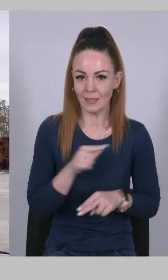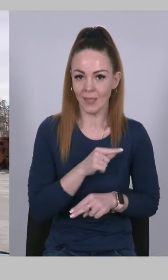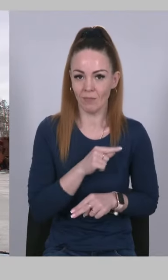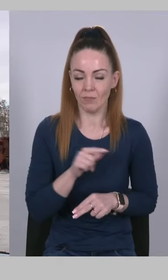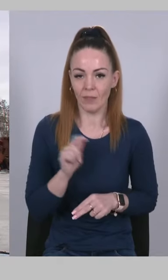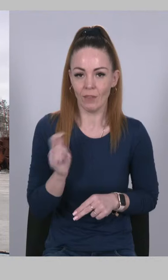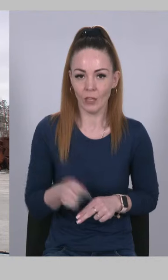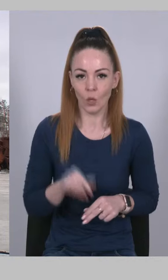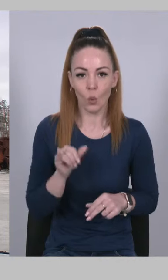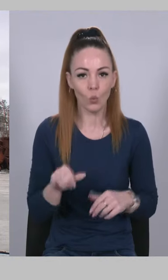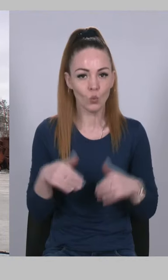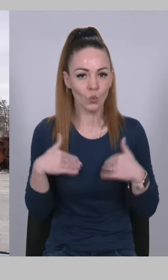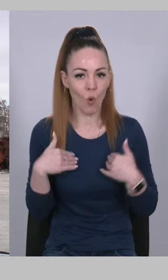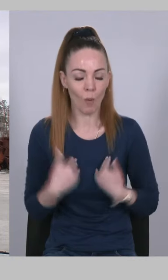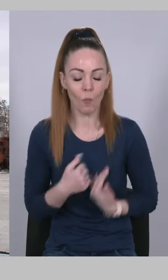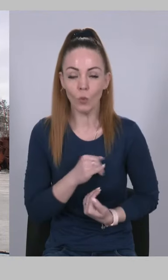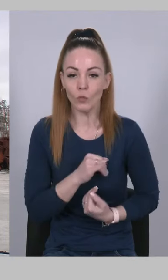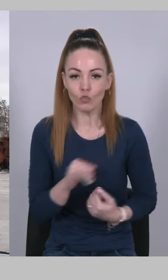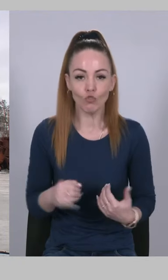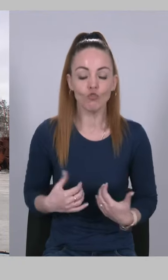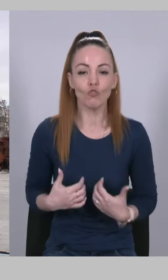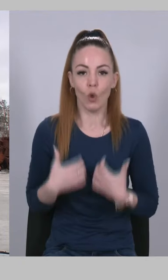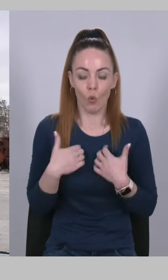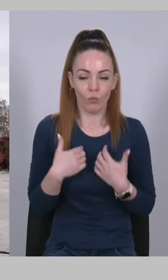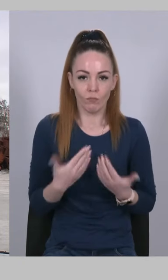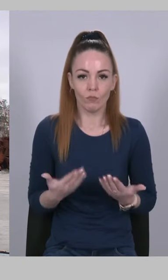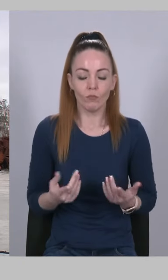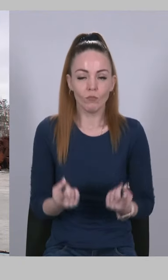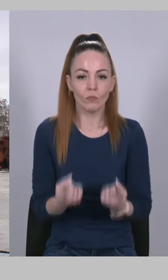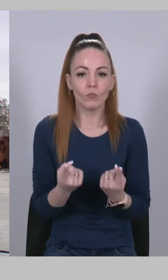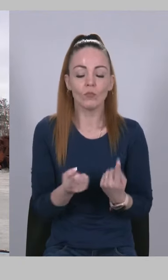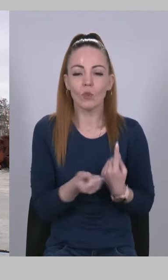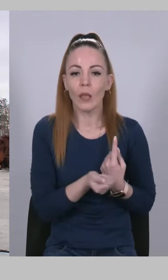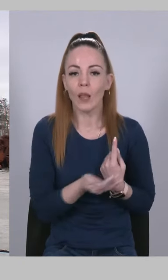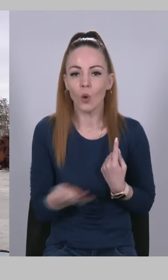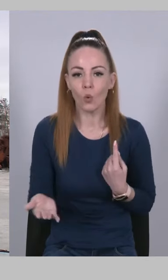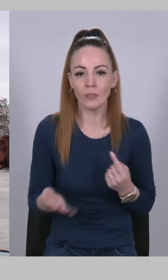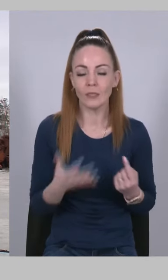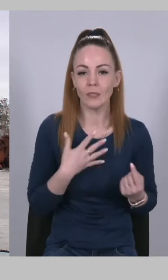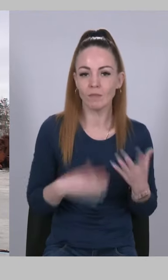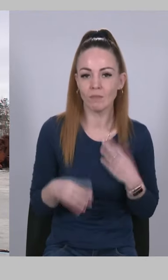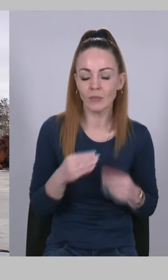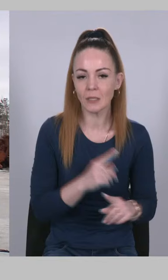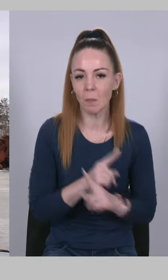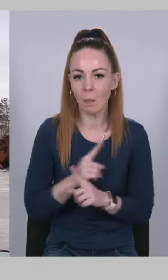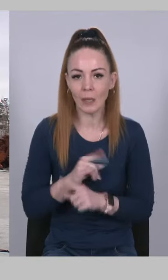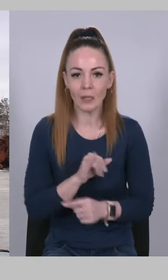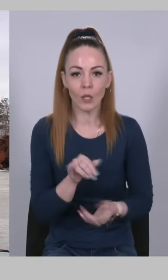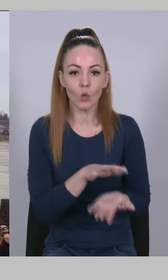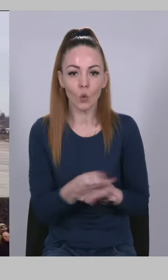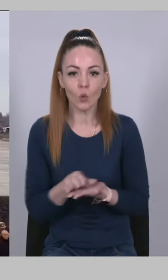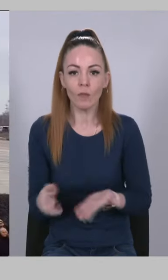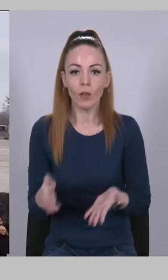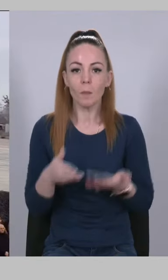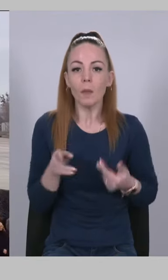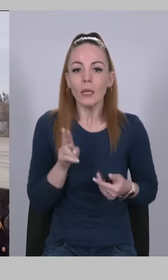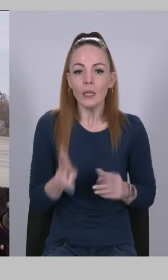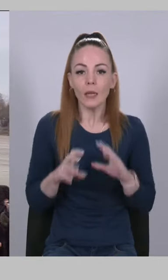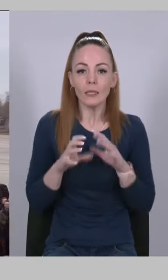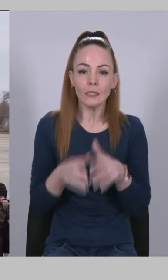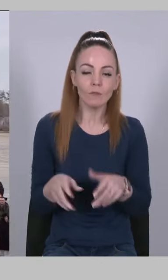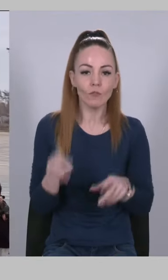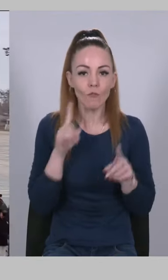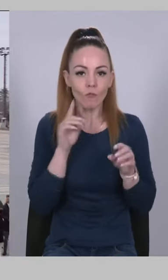у скорботі та жаху від значної кількості смертей і руйнувань ми, як світ, вирішили обрати щось